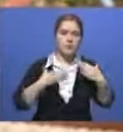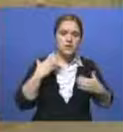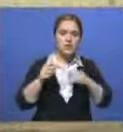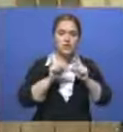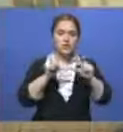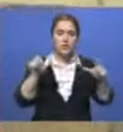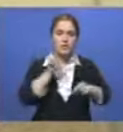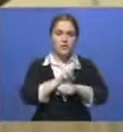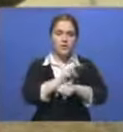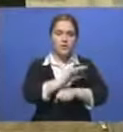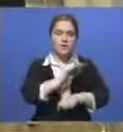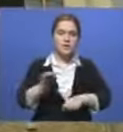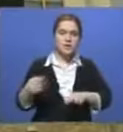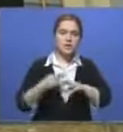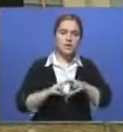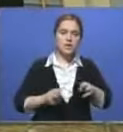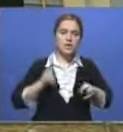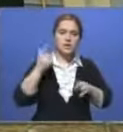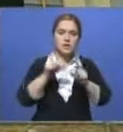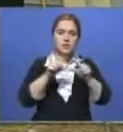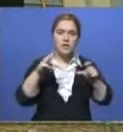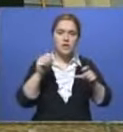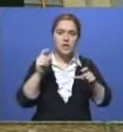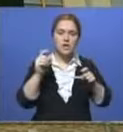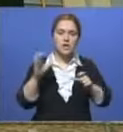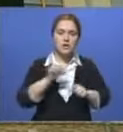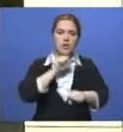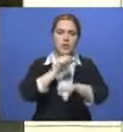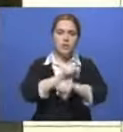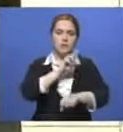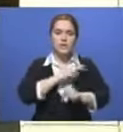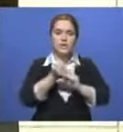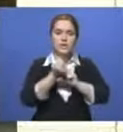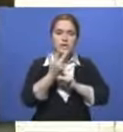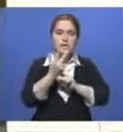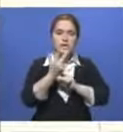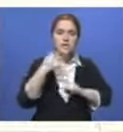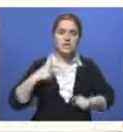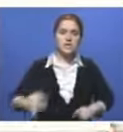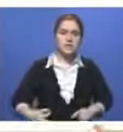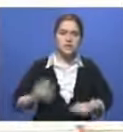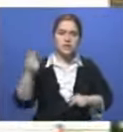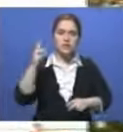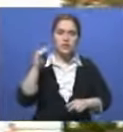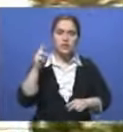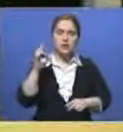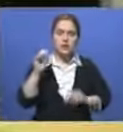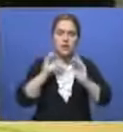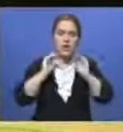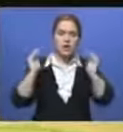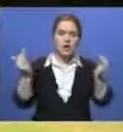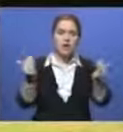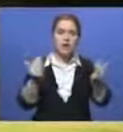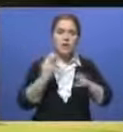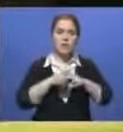детей в школу. Между тем, в некоторых школах Техаса приостановлены занятия. 13-летний сын и жена Томаса Дункана изолированы. Одновременно,